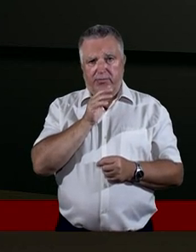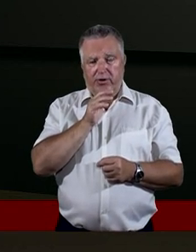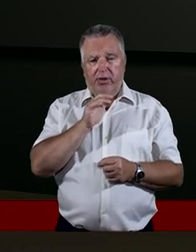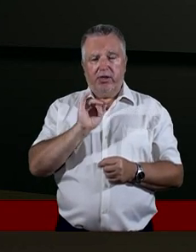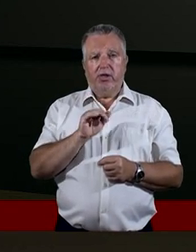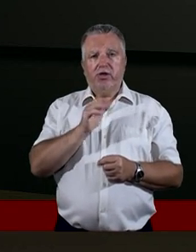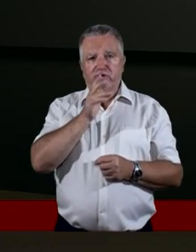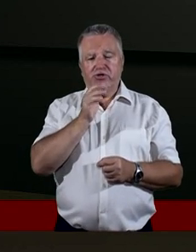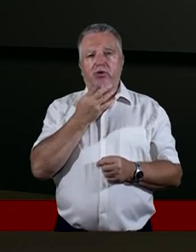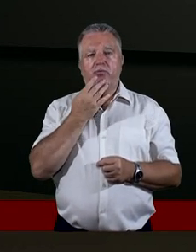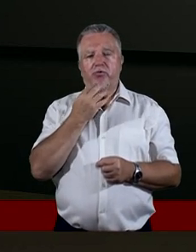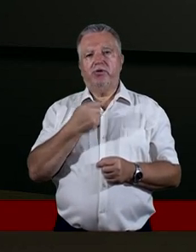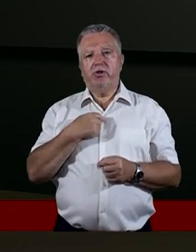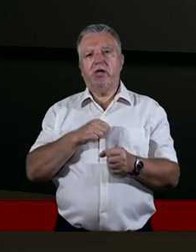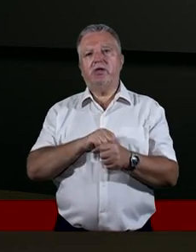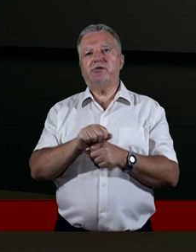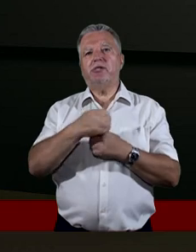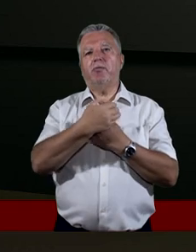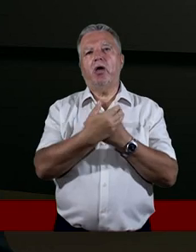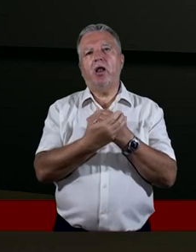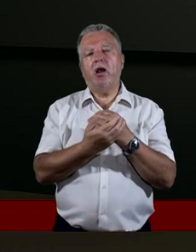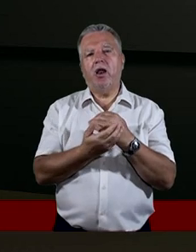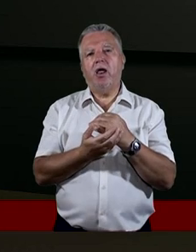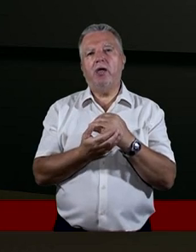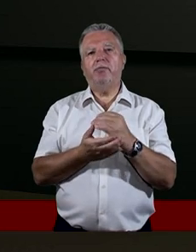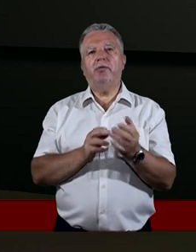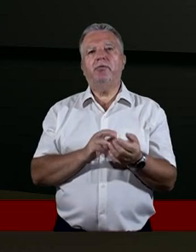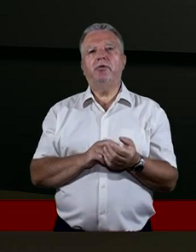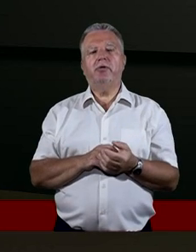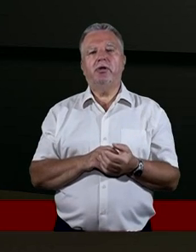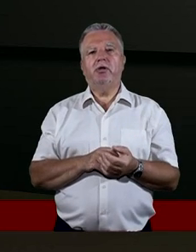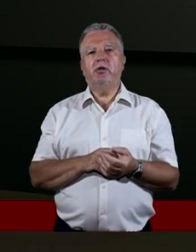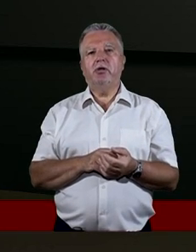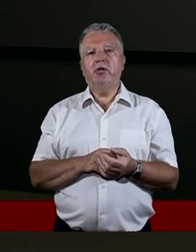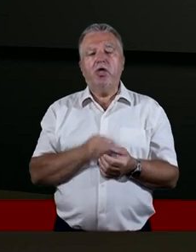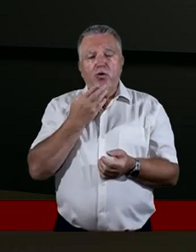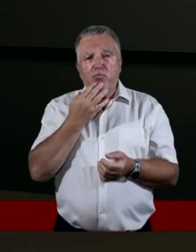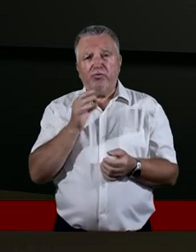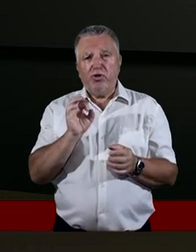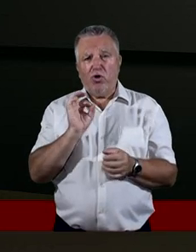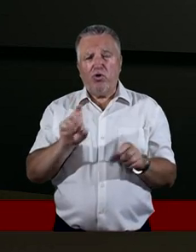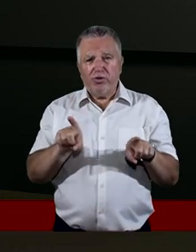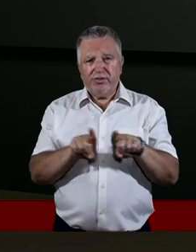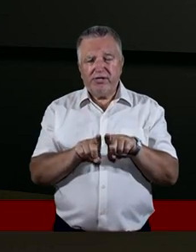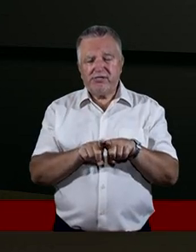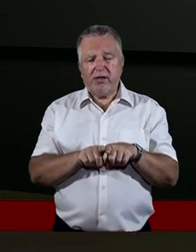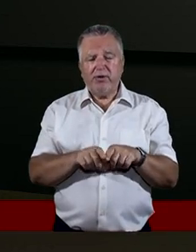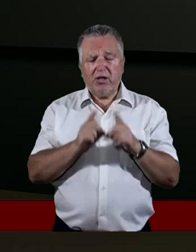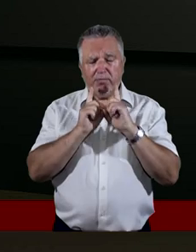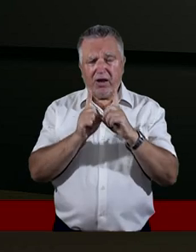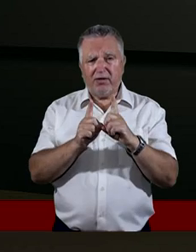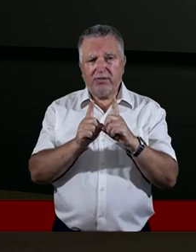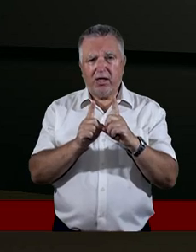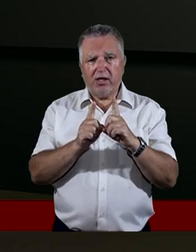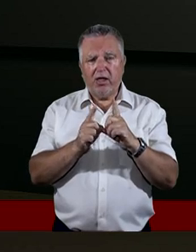jestem chlebem, na który czekacie, bardzo delikatnie przekazuje w zasadzie te same prawdy. No i myślę, że